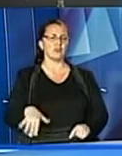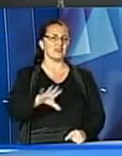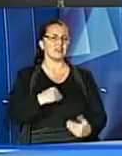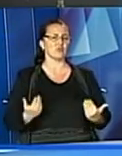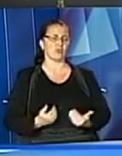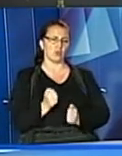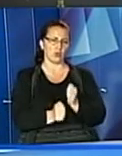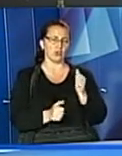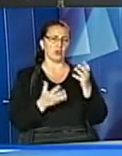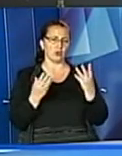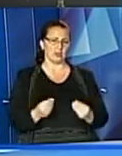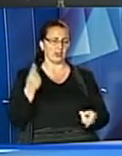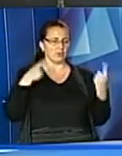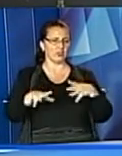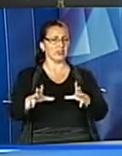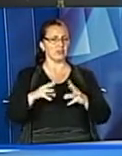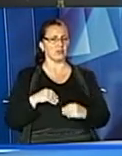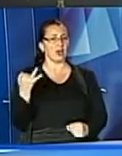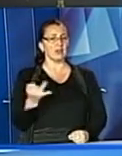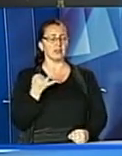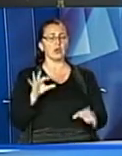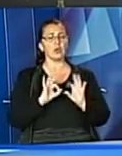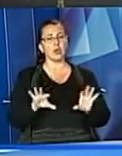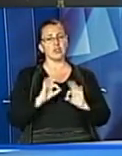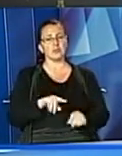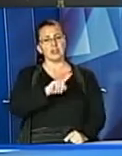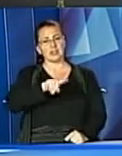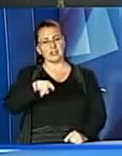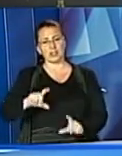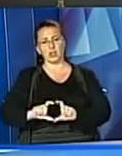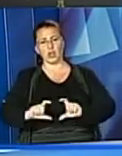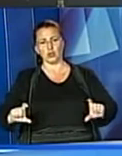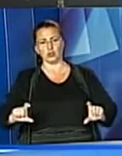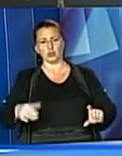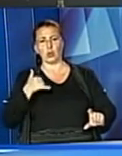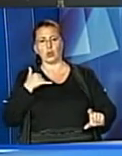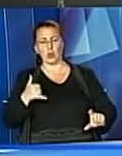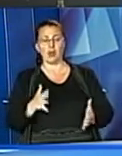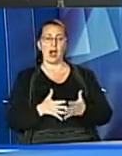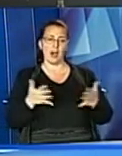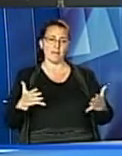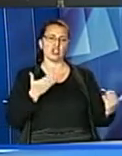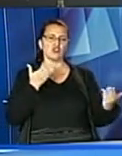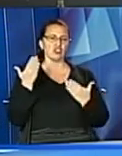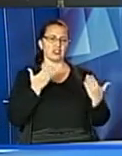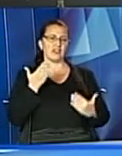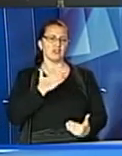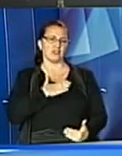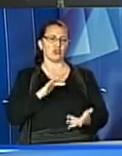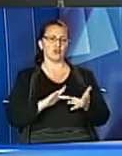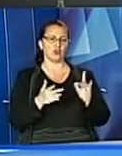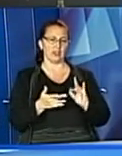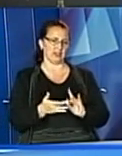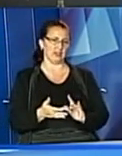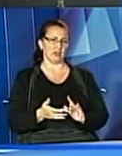щодня, творіть їх разом із нами. Свої історії розповідайте за номером нашої гарячої лінії, а більше читайте на нашому інтернет